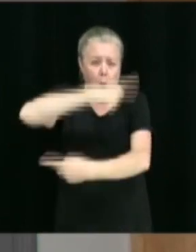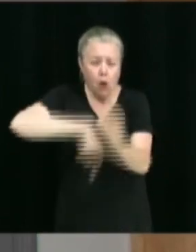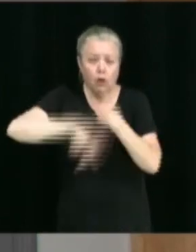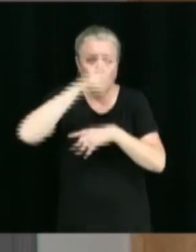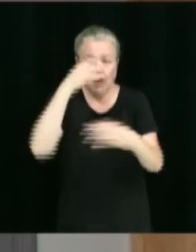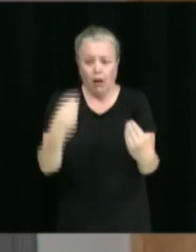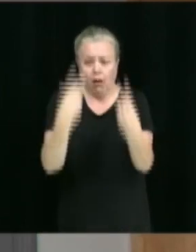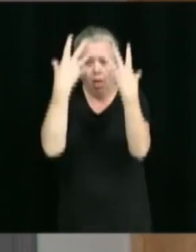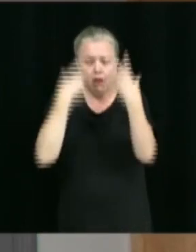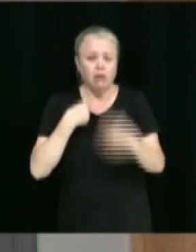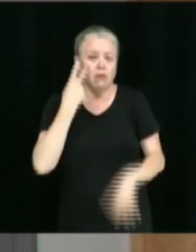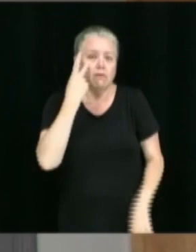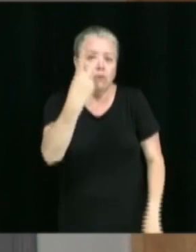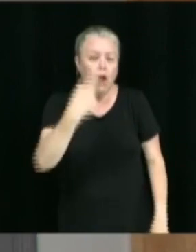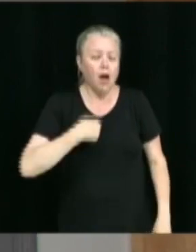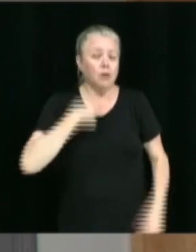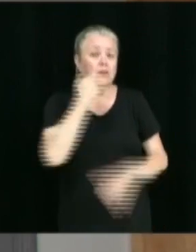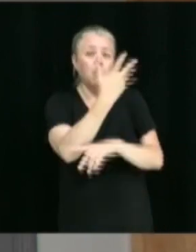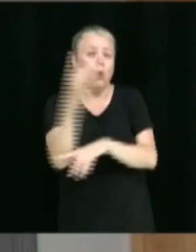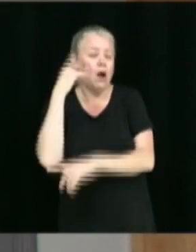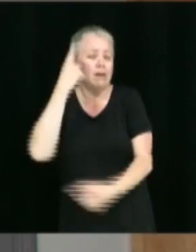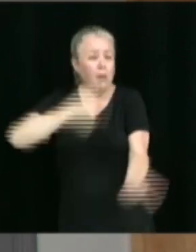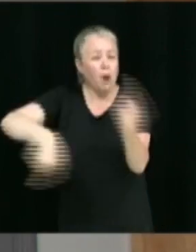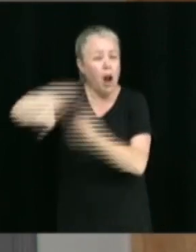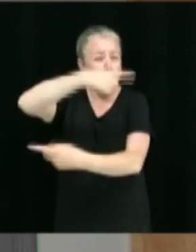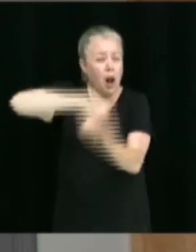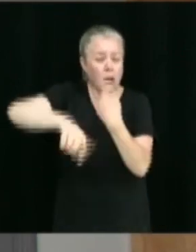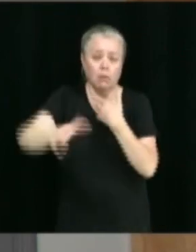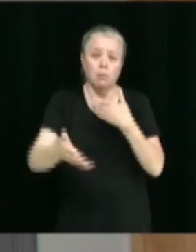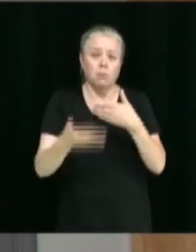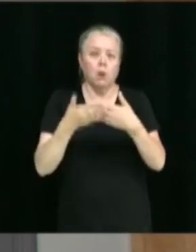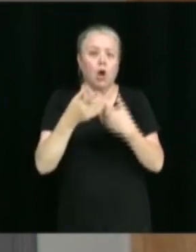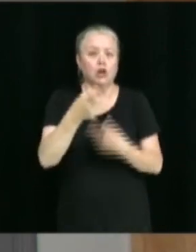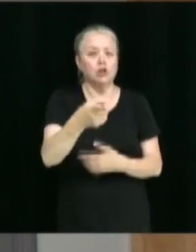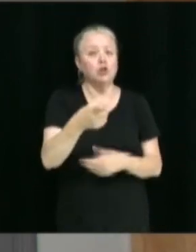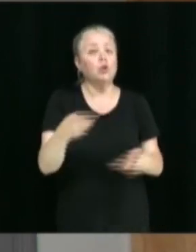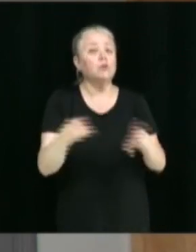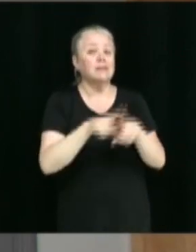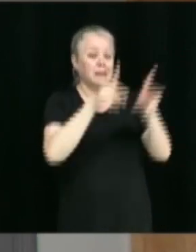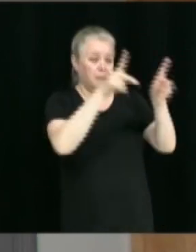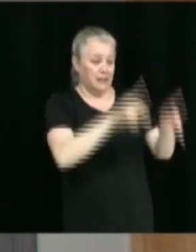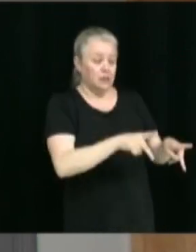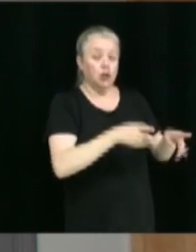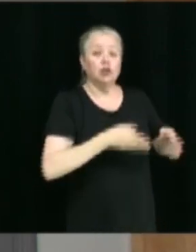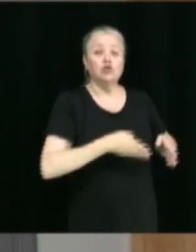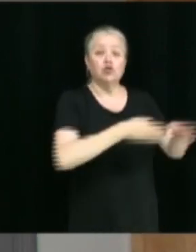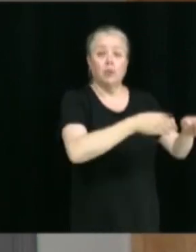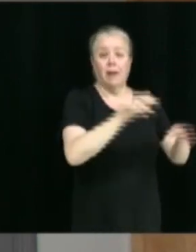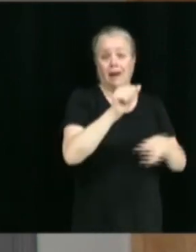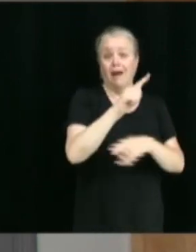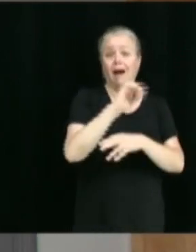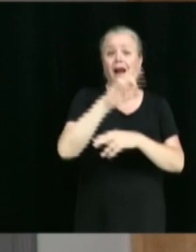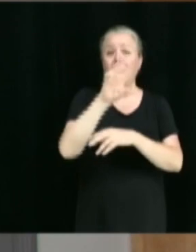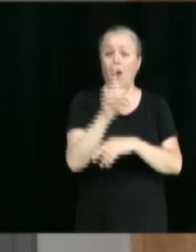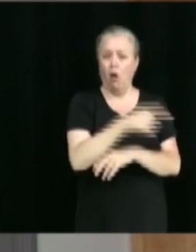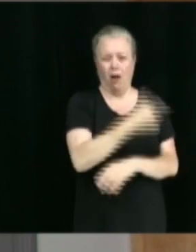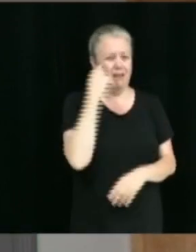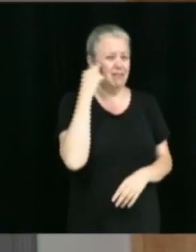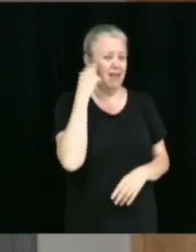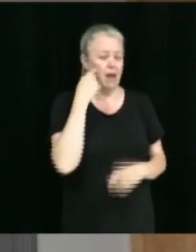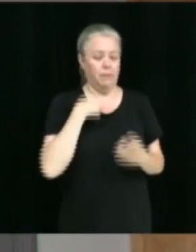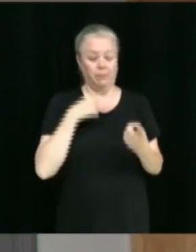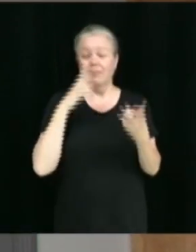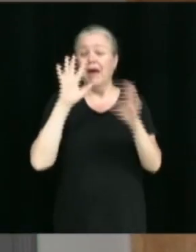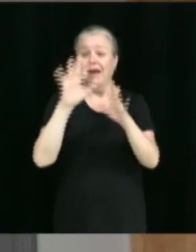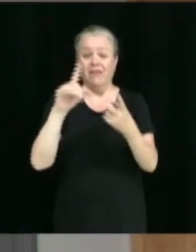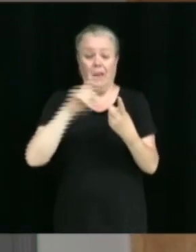Même ceux du chemin à l'or entendent des bruits. Donc, on est pas mal centrés. Et nous, c'est toutes les rues, Balbusard,